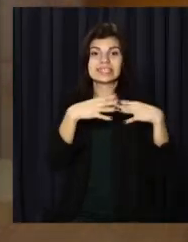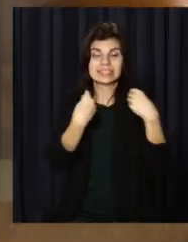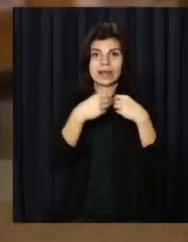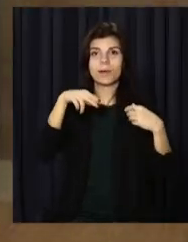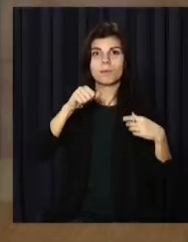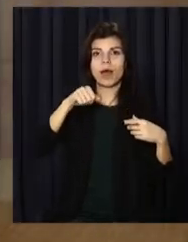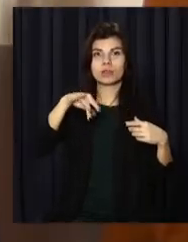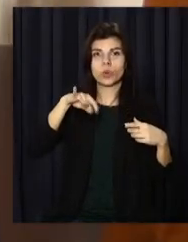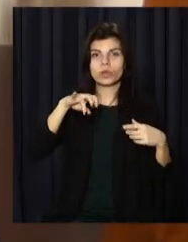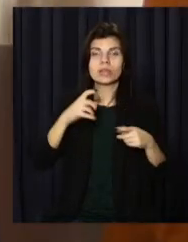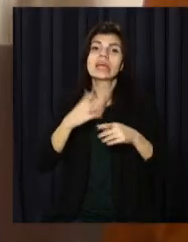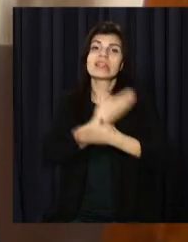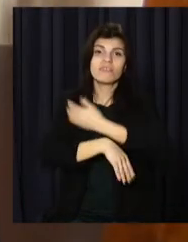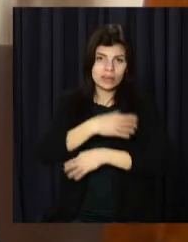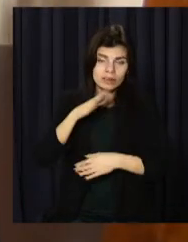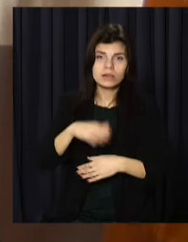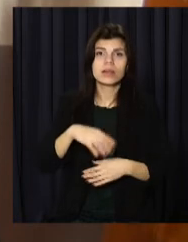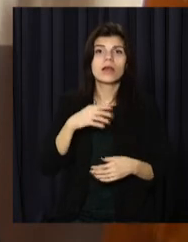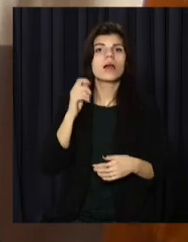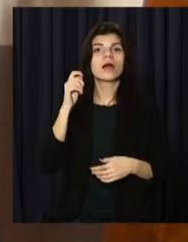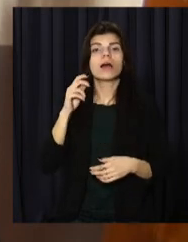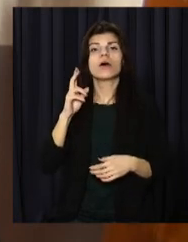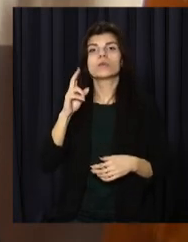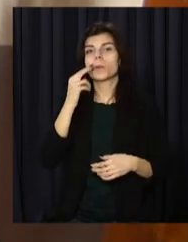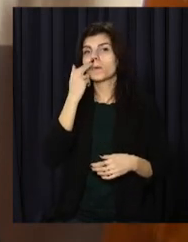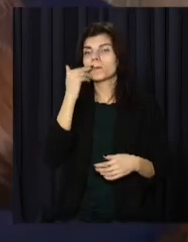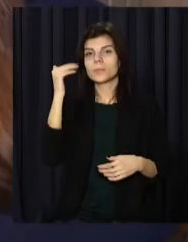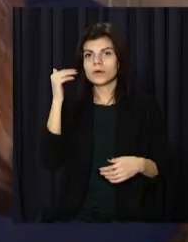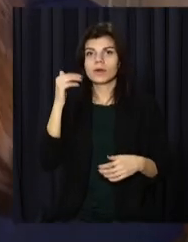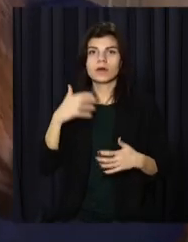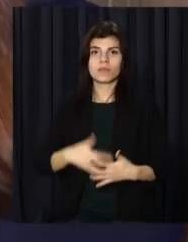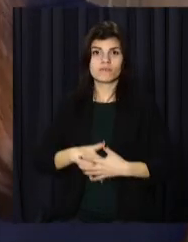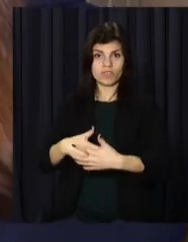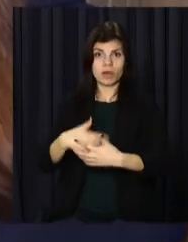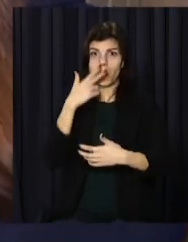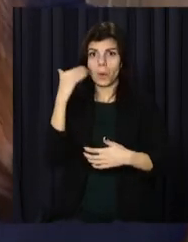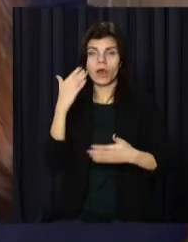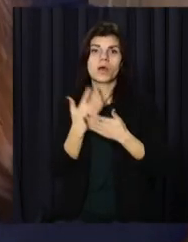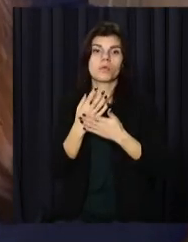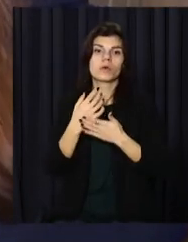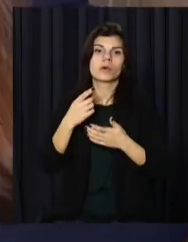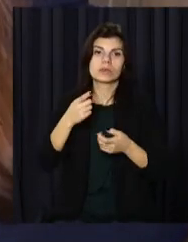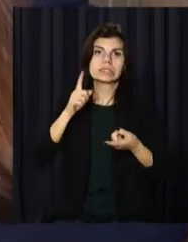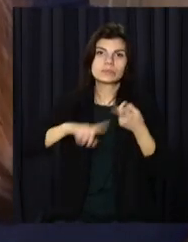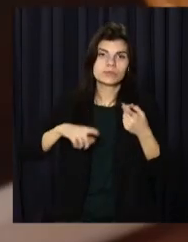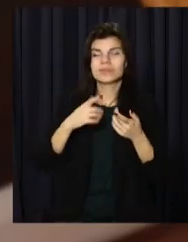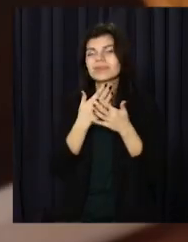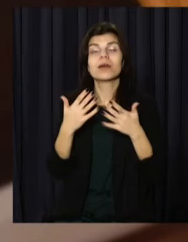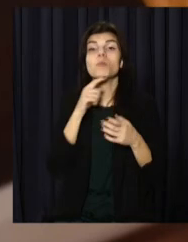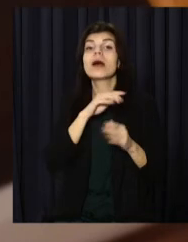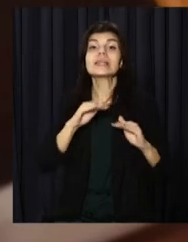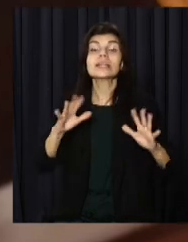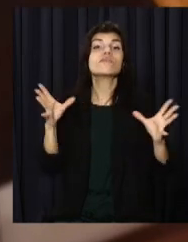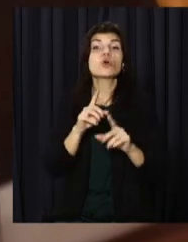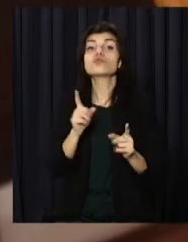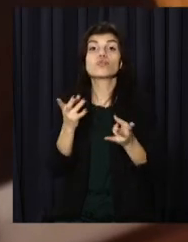беруть дітей з інвалідністю, неповиннолітніх вагітних, малечі з діагнозом ВІЛ. Тимчасові вихователі, аби надати дітям усе